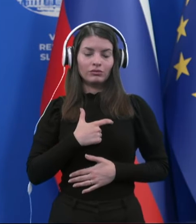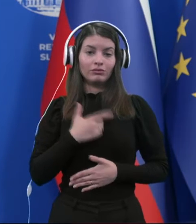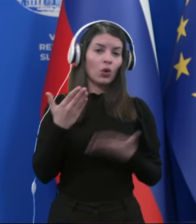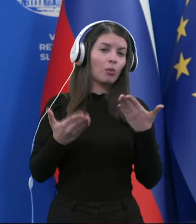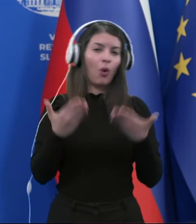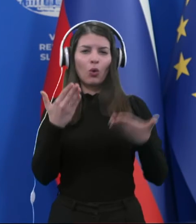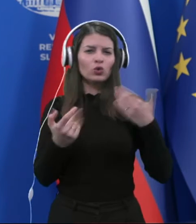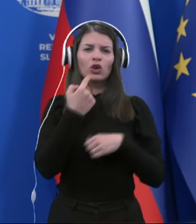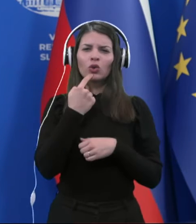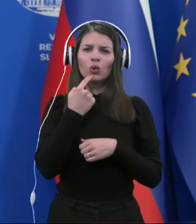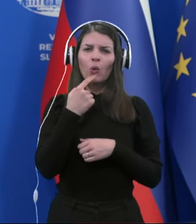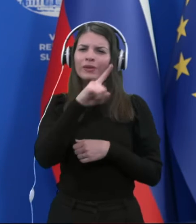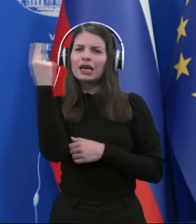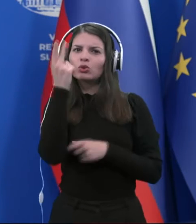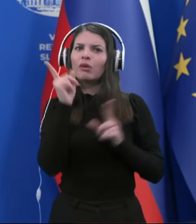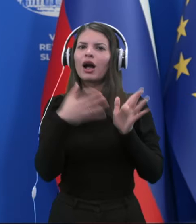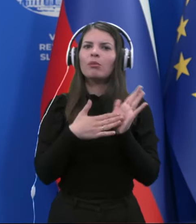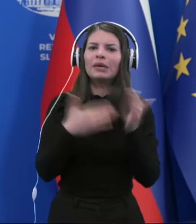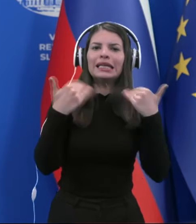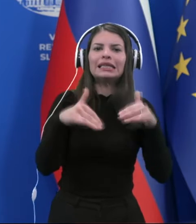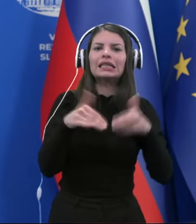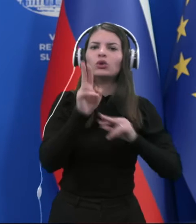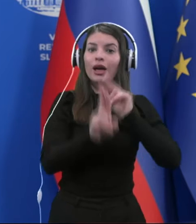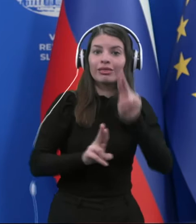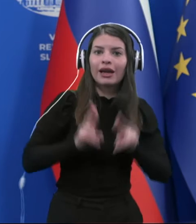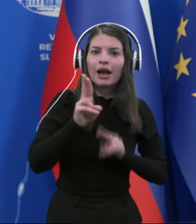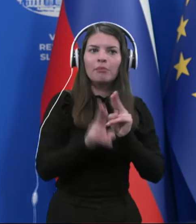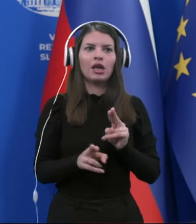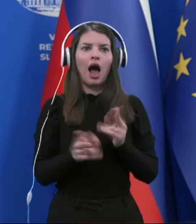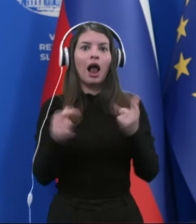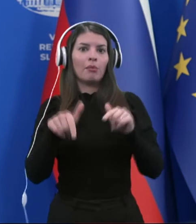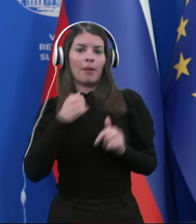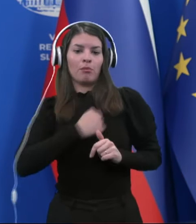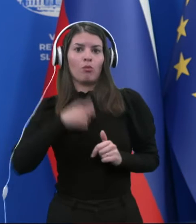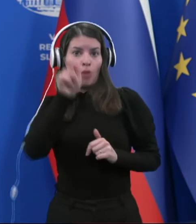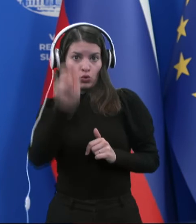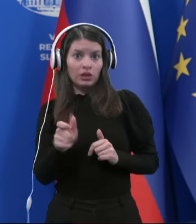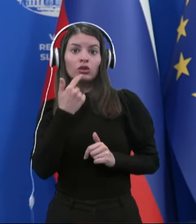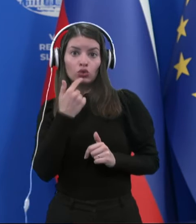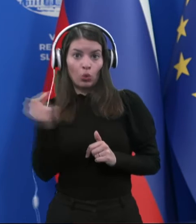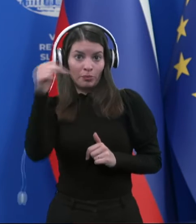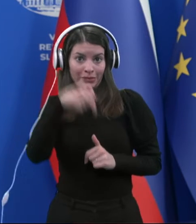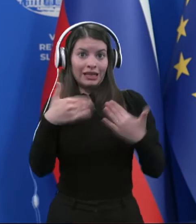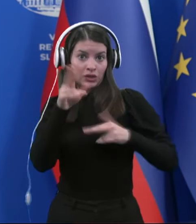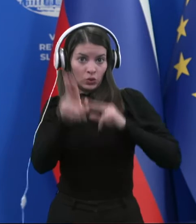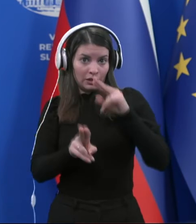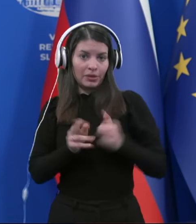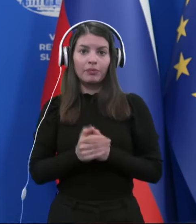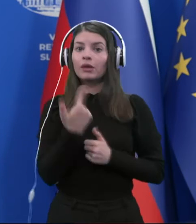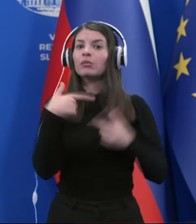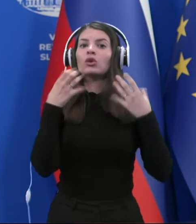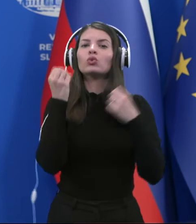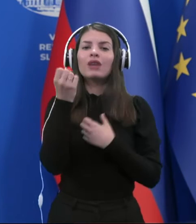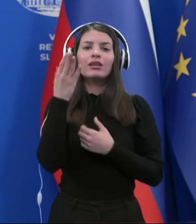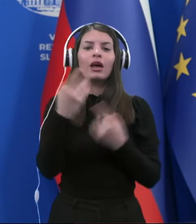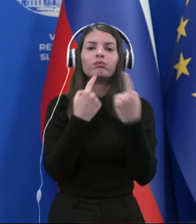morda si marsikdo ne predstavlja, kaj pomeni to intenzivna terapija, kaj pomeni bolnik, ki je na intenzivni terapiji. Vsak dan upravljamo veliko